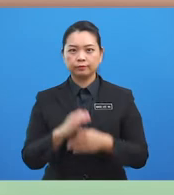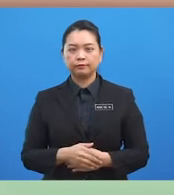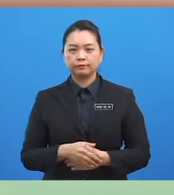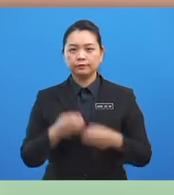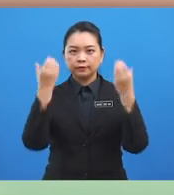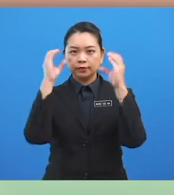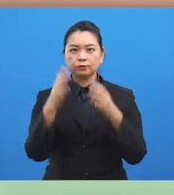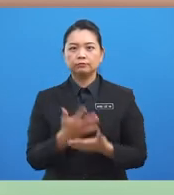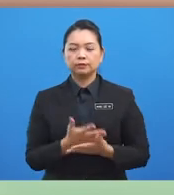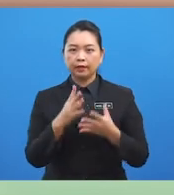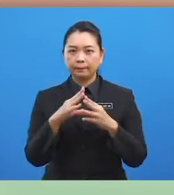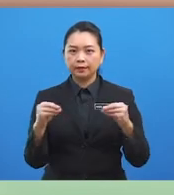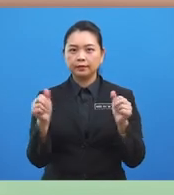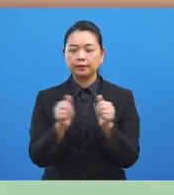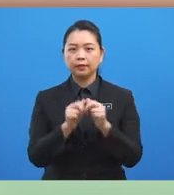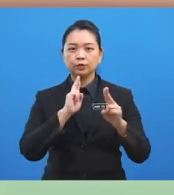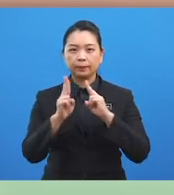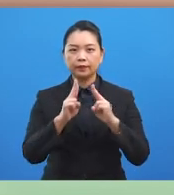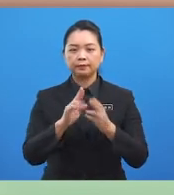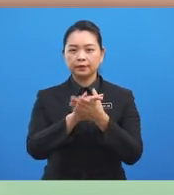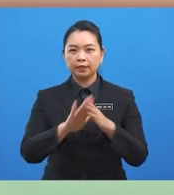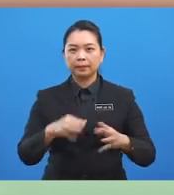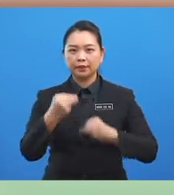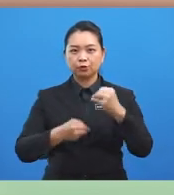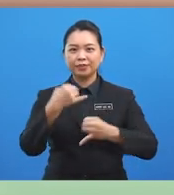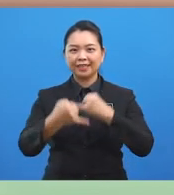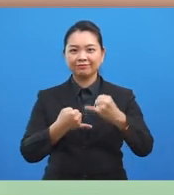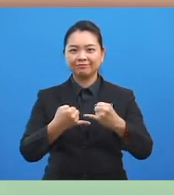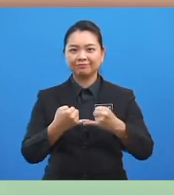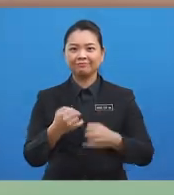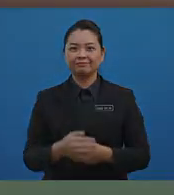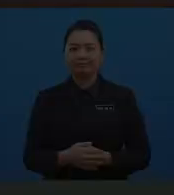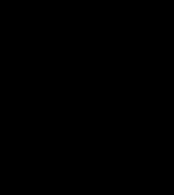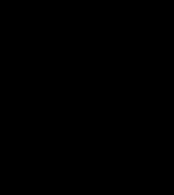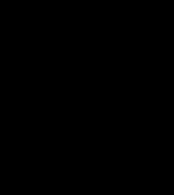Izi, Cikgu Sudahi dengan ucapan Selamat Maju Jaya.